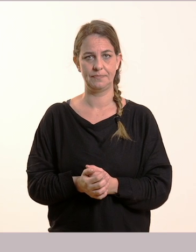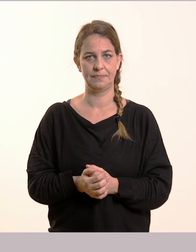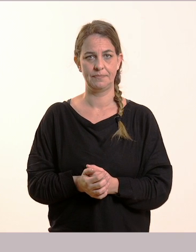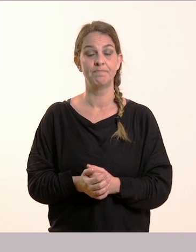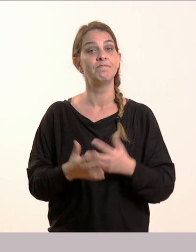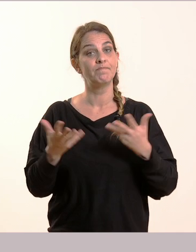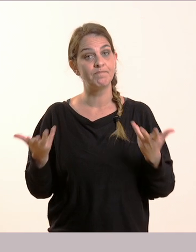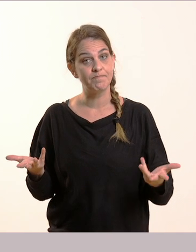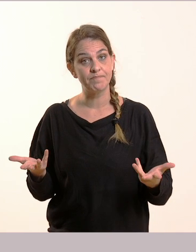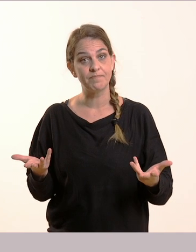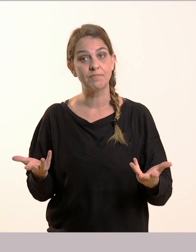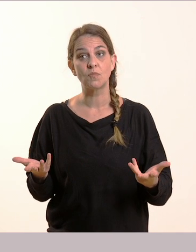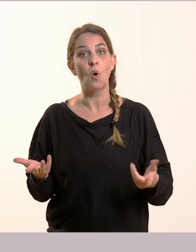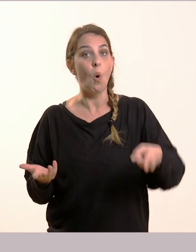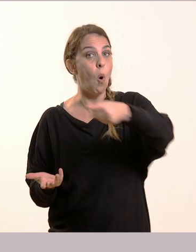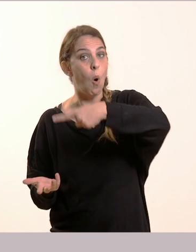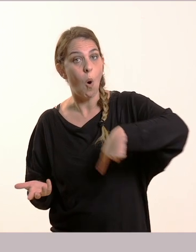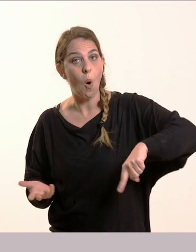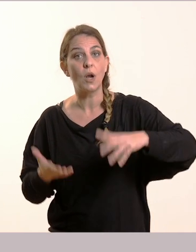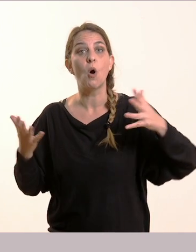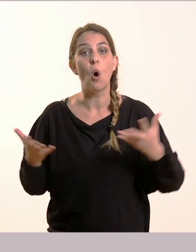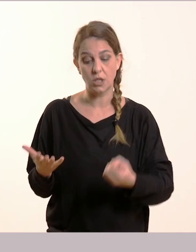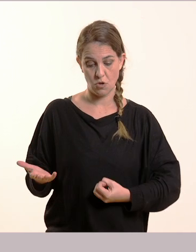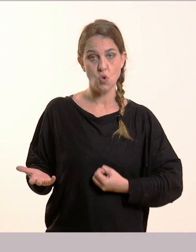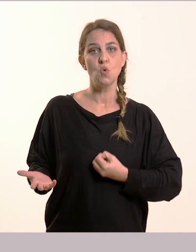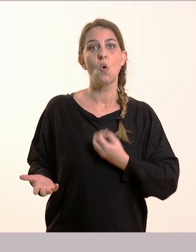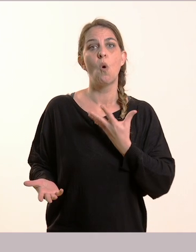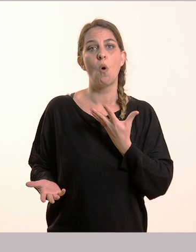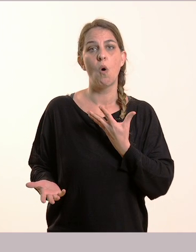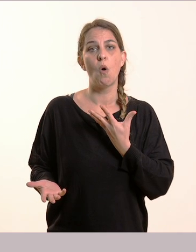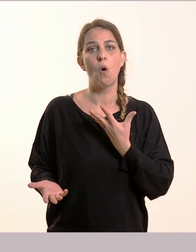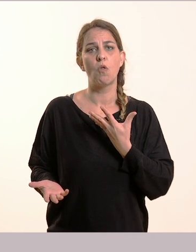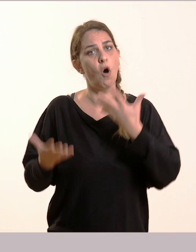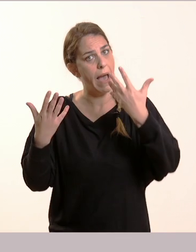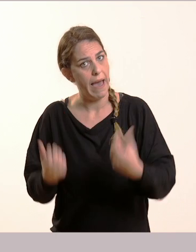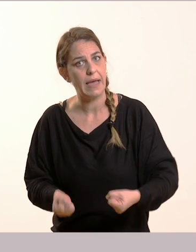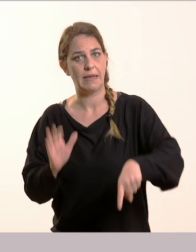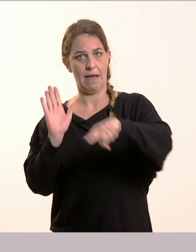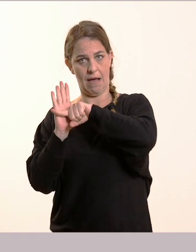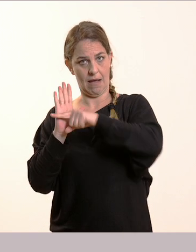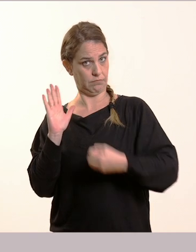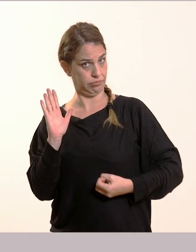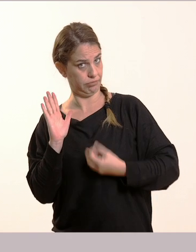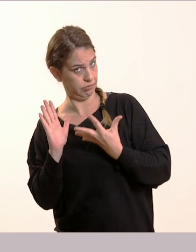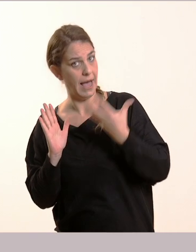τι που ζούμε και μας κάνει να νιώθουμε. Είτε δυσάρεστα, είτε ευχάριστα.